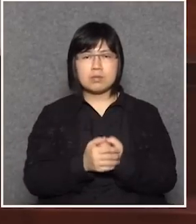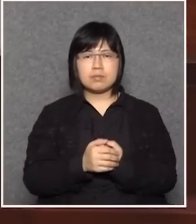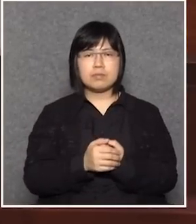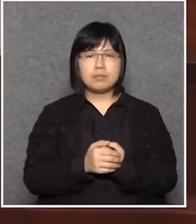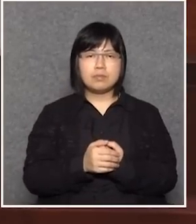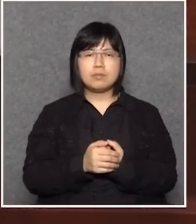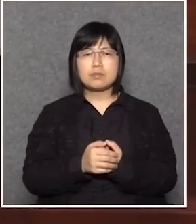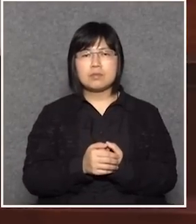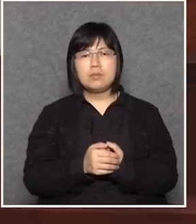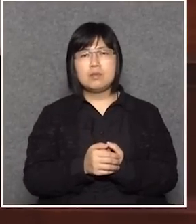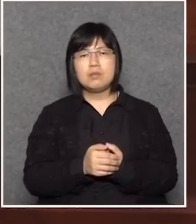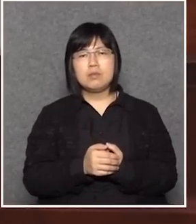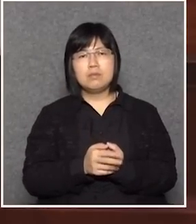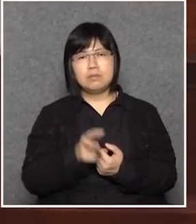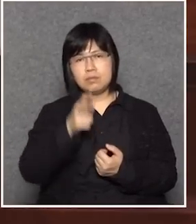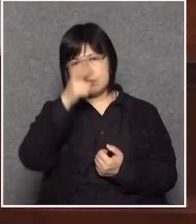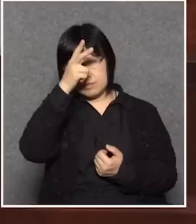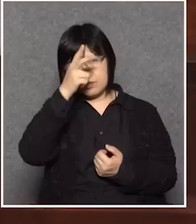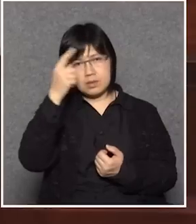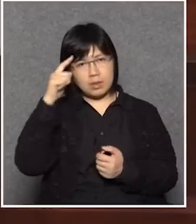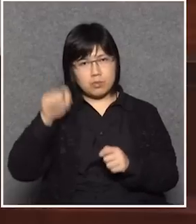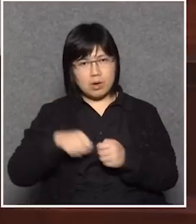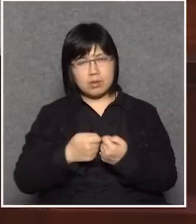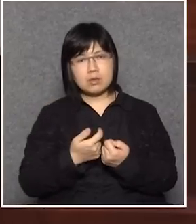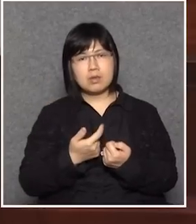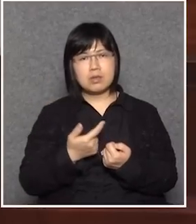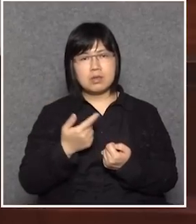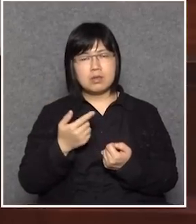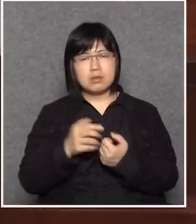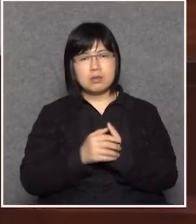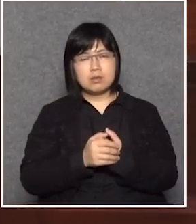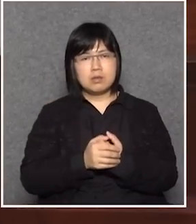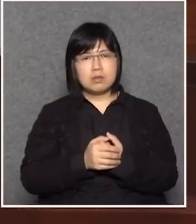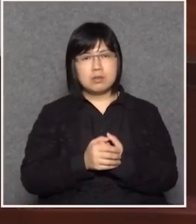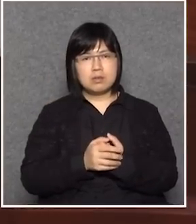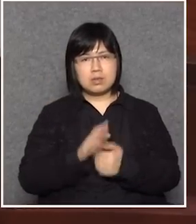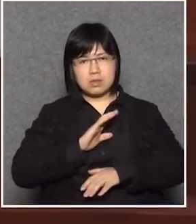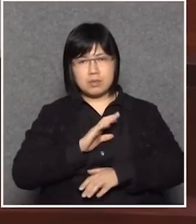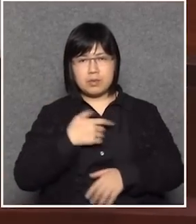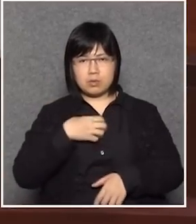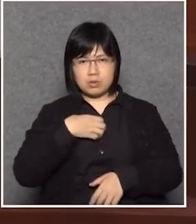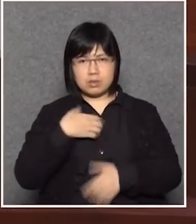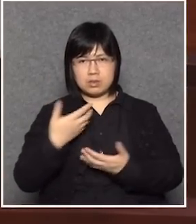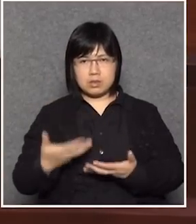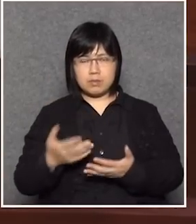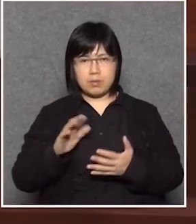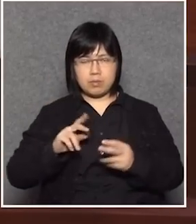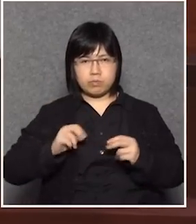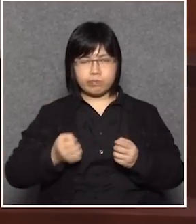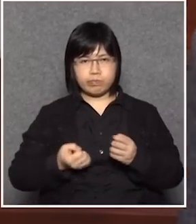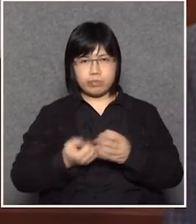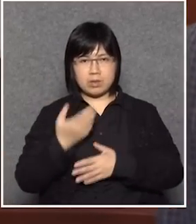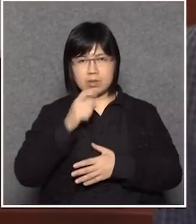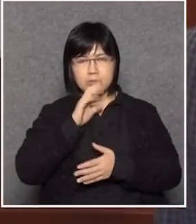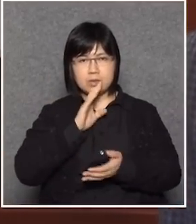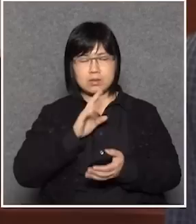對於一些所謂官僚的雜性我覺得譬如說現在已經開始慢慢出現一些漏雜